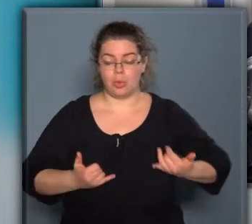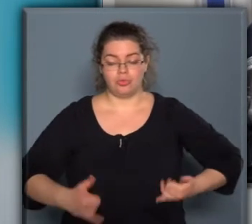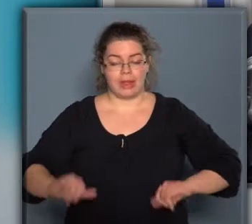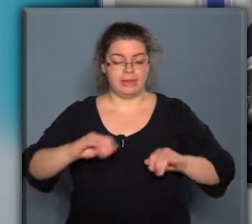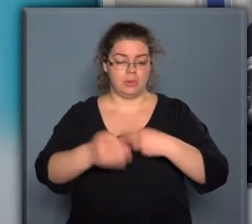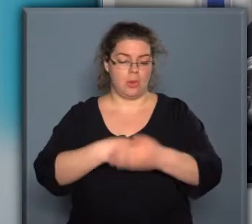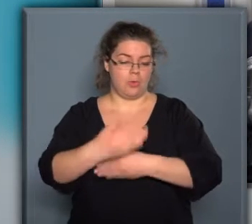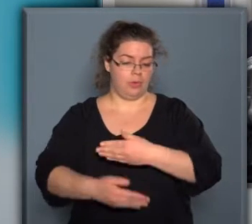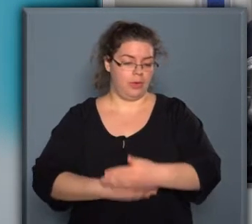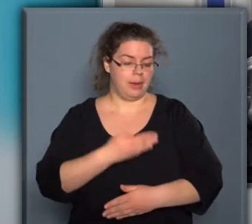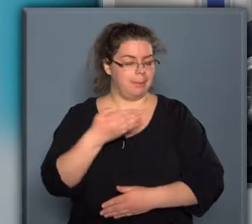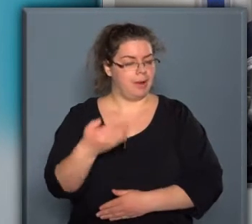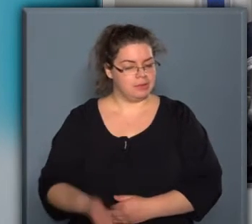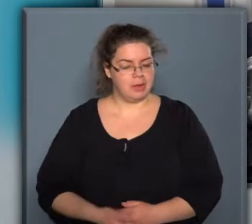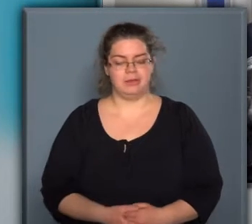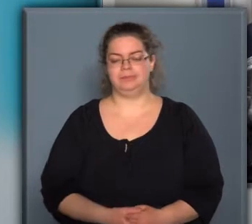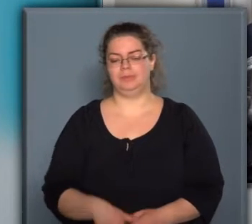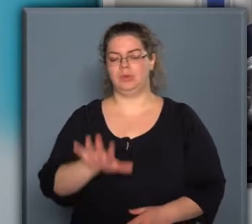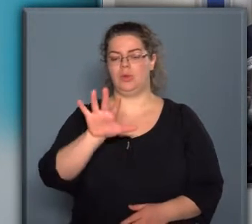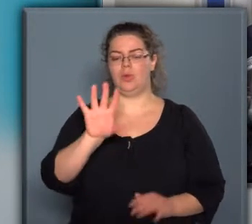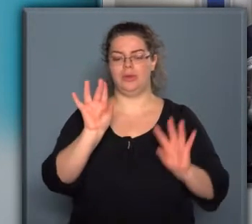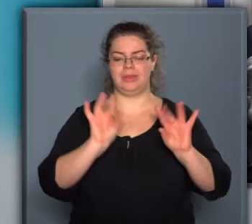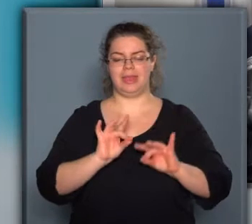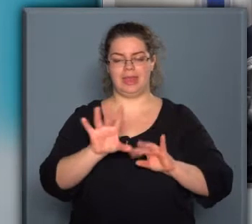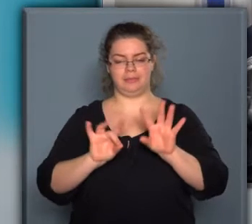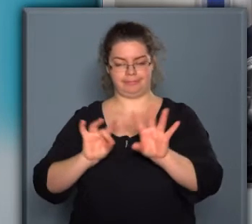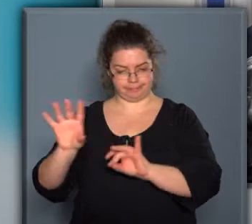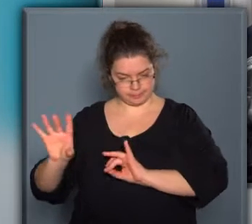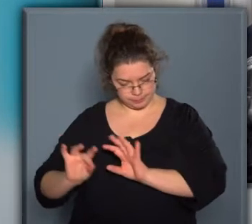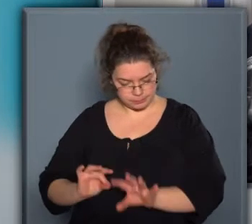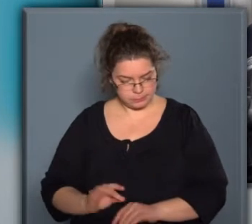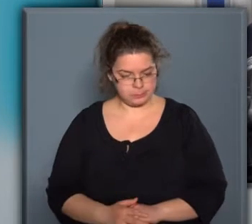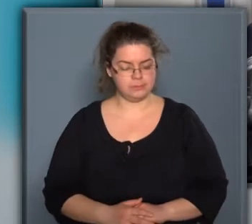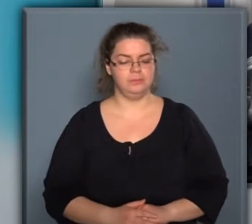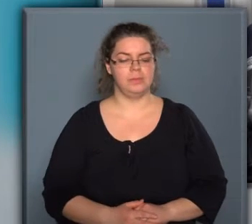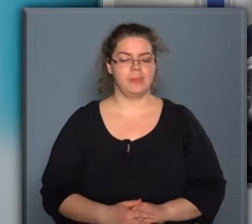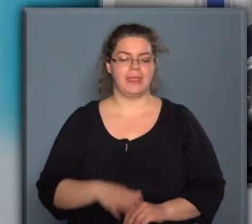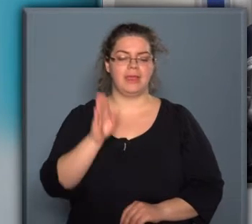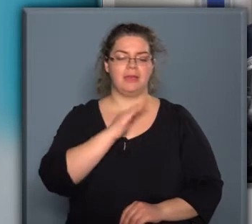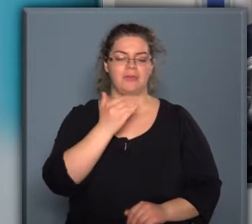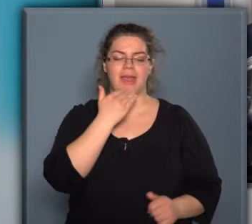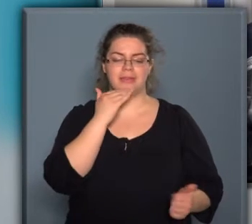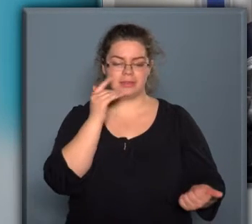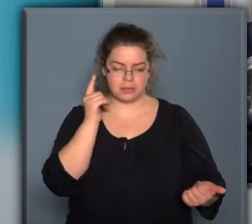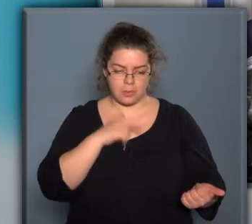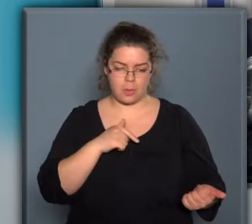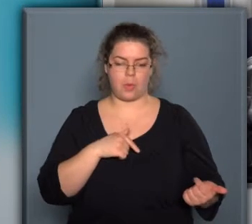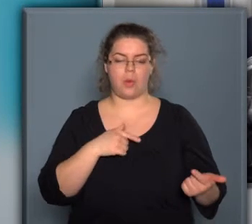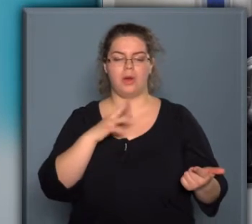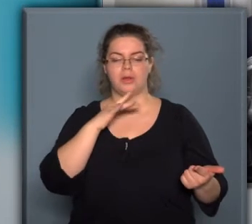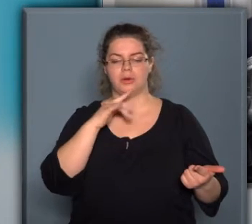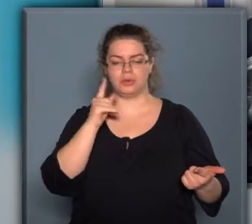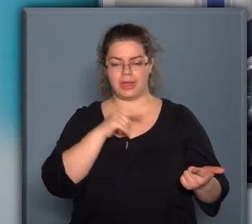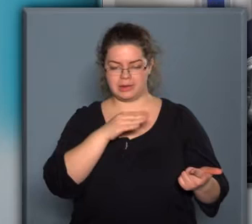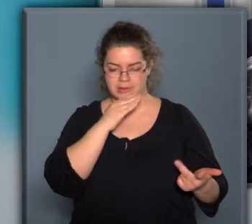elinduló folyamatban 5 cég került kiválasztásra, a Festo AMKFT, a